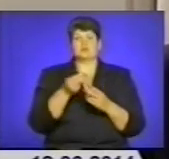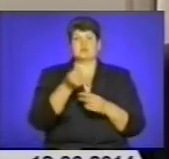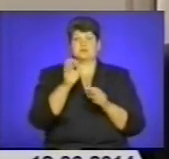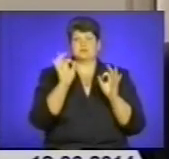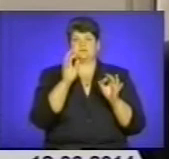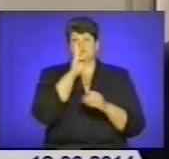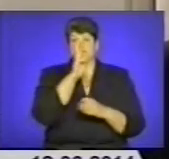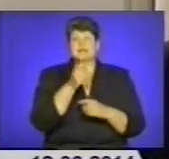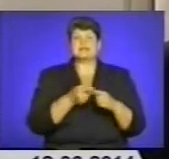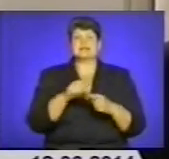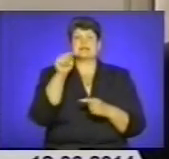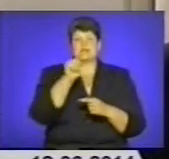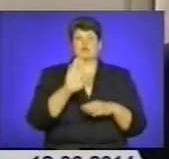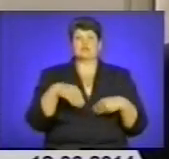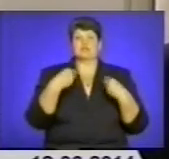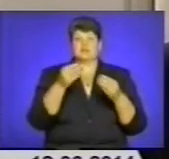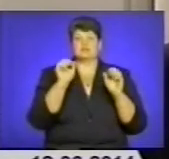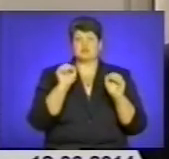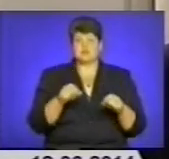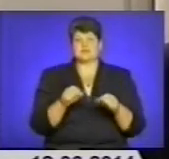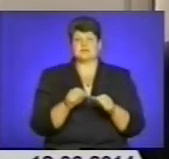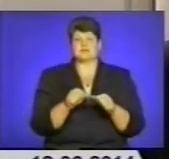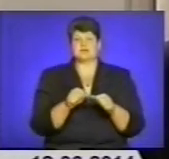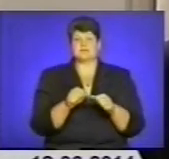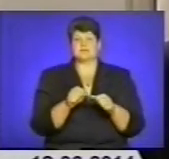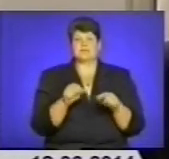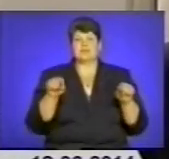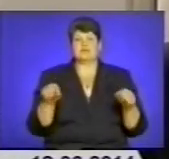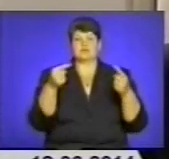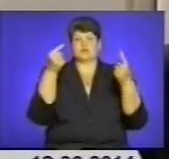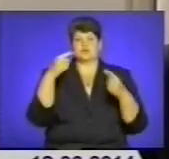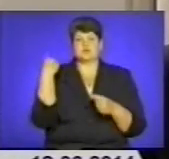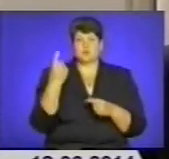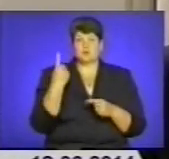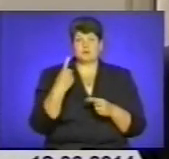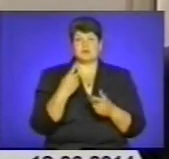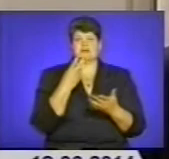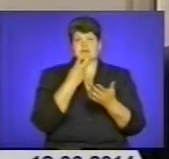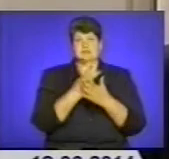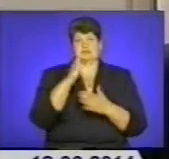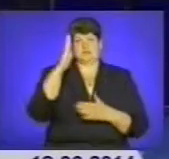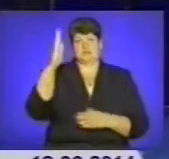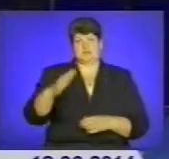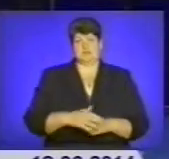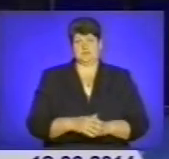плату. те, що буде давати можливість відроджуватися краю і, скажімо, дивитися цих країн на перспективу.